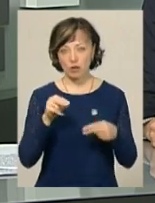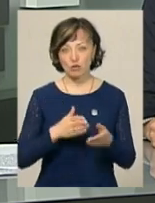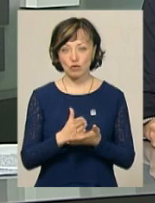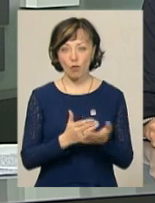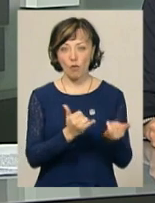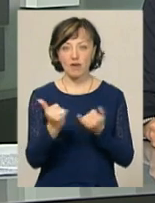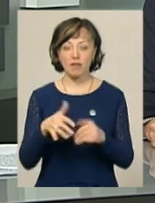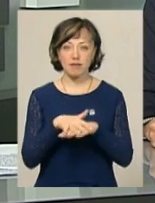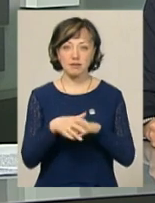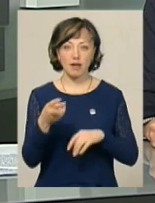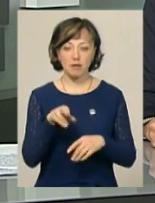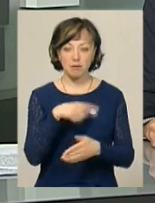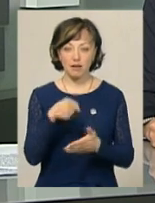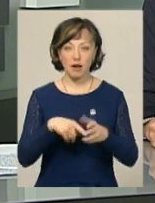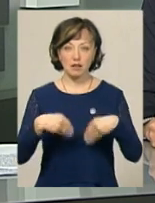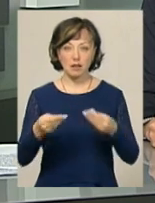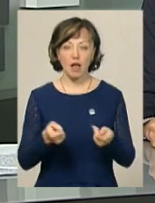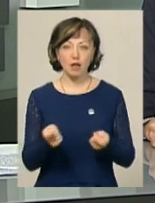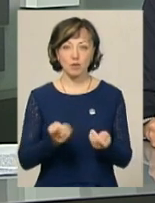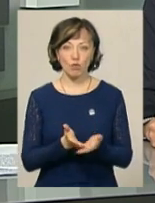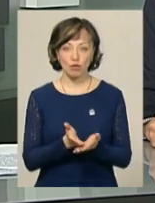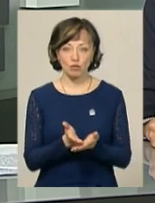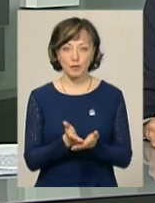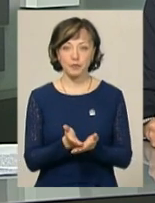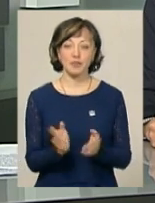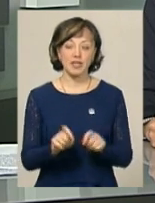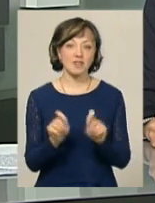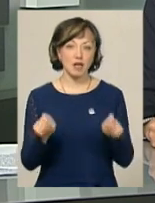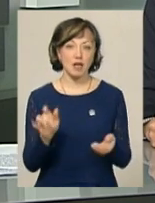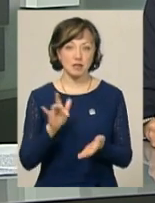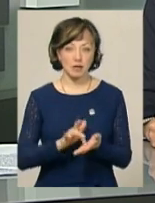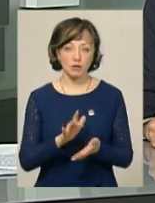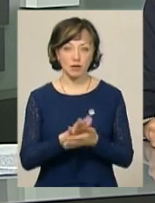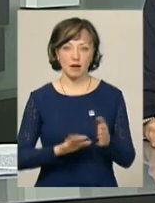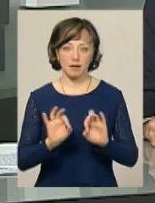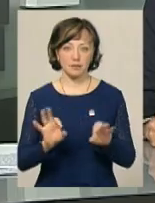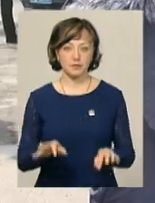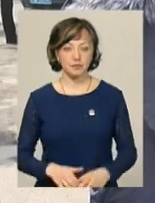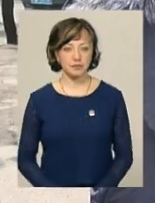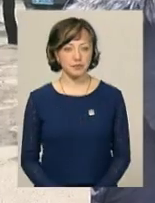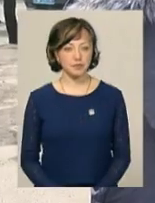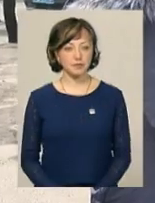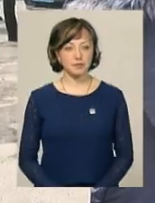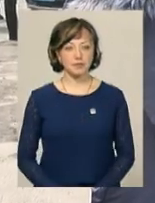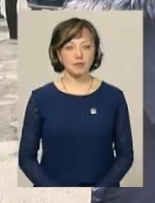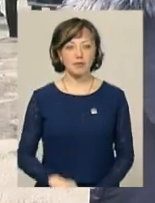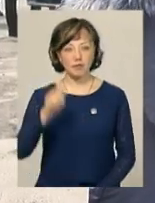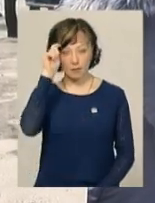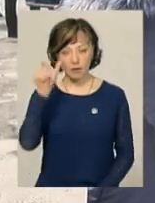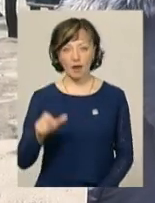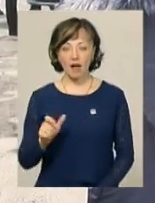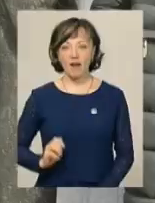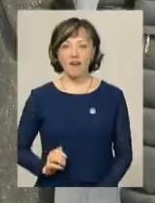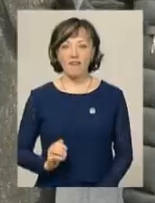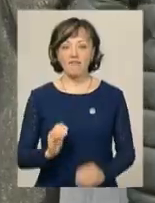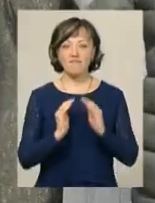обслуговування населення в питанні надання адмінпослуг. Із відкриття центру Світлана Поробок. Анатолій Гринчук – фермер